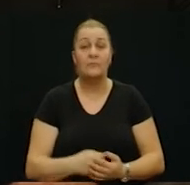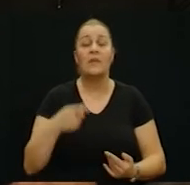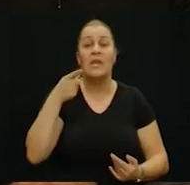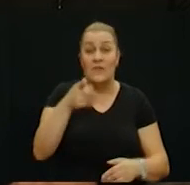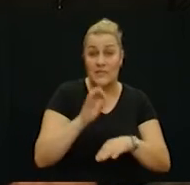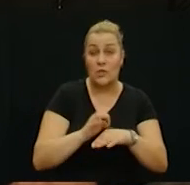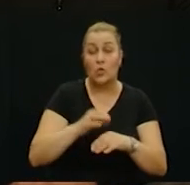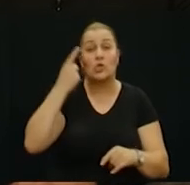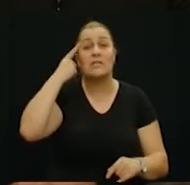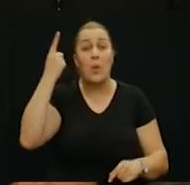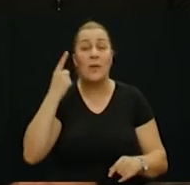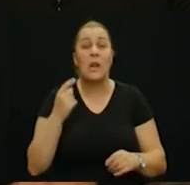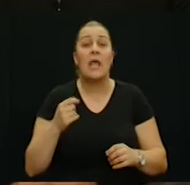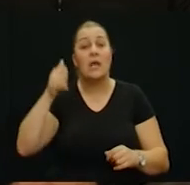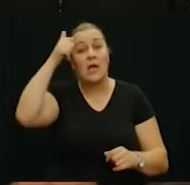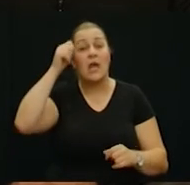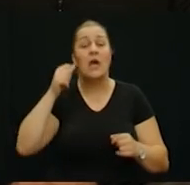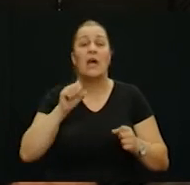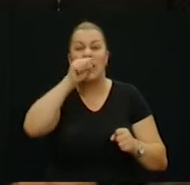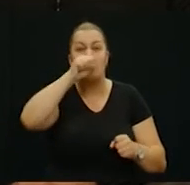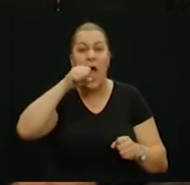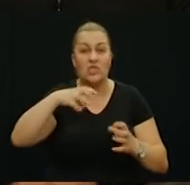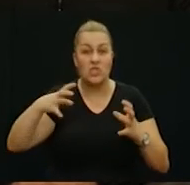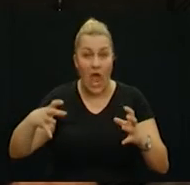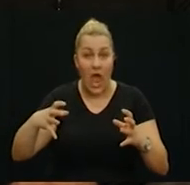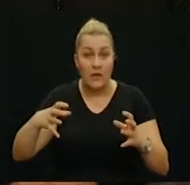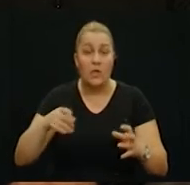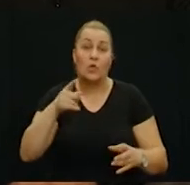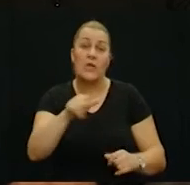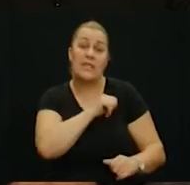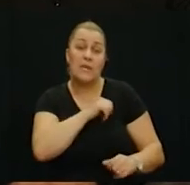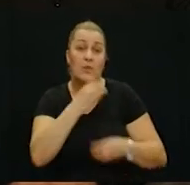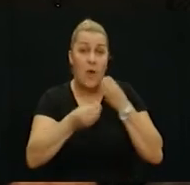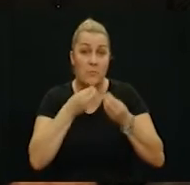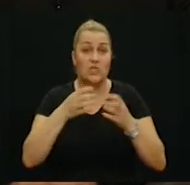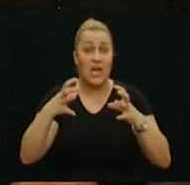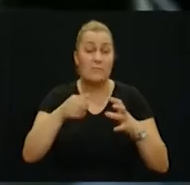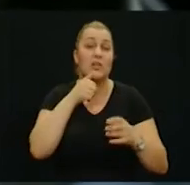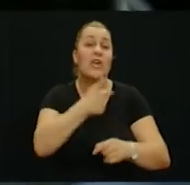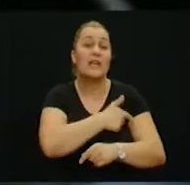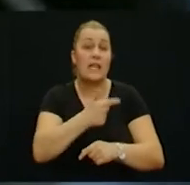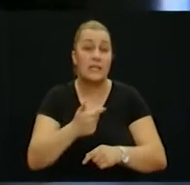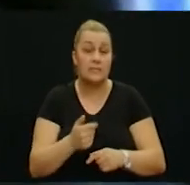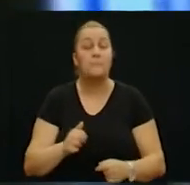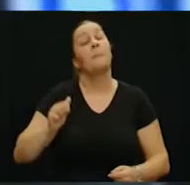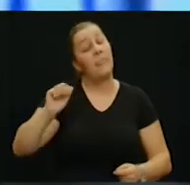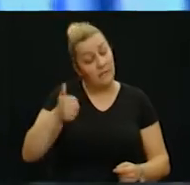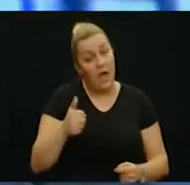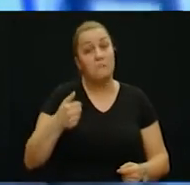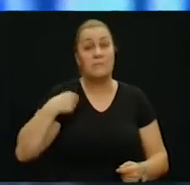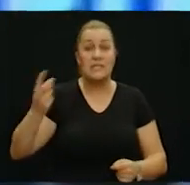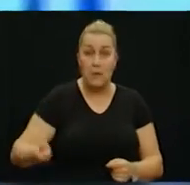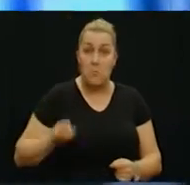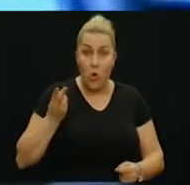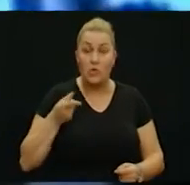doktore Krmaču, interesantna je ta priča sa Krmačom i sa ranjenikom. Tako je. Mi se dičimo